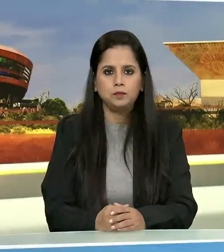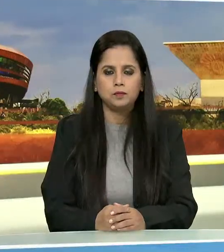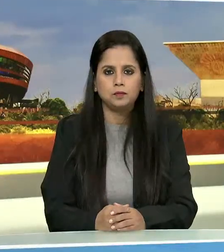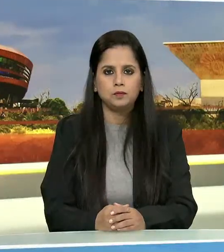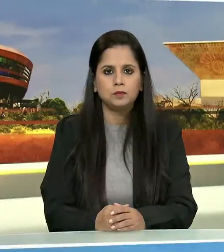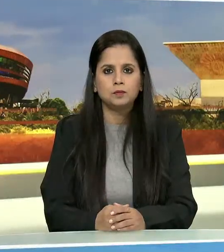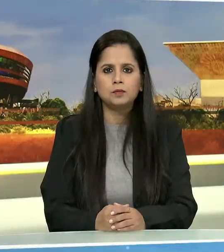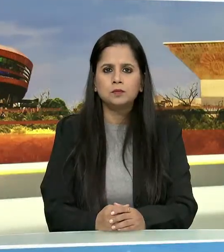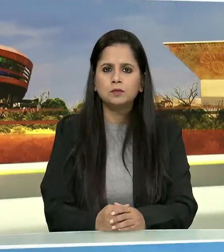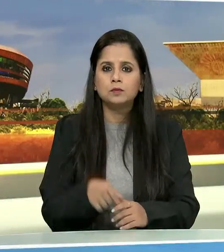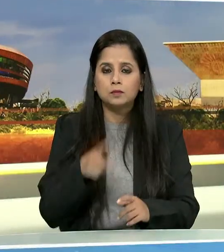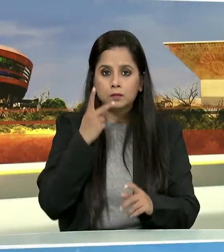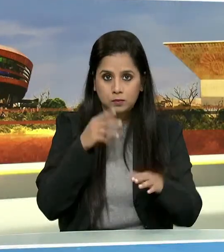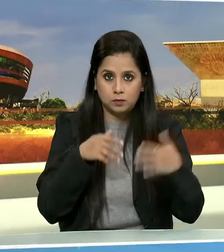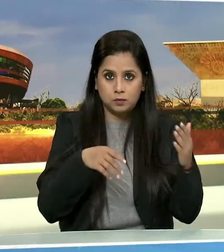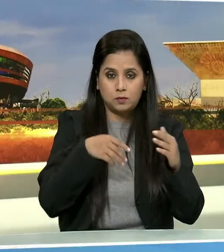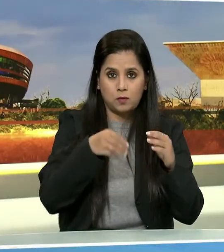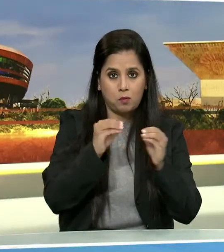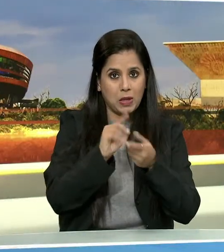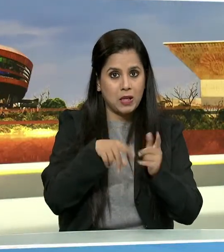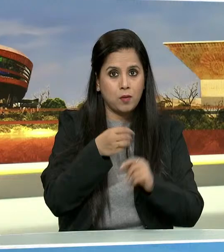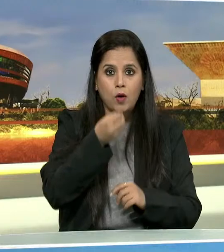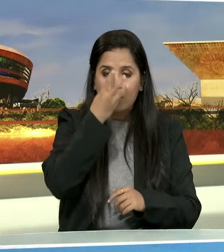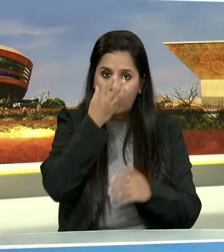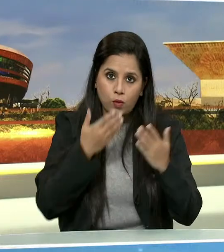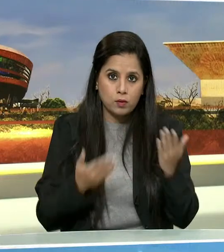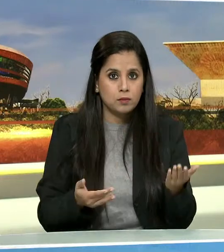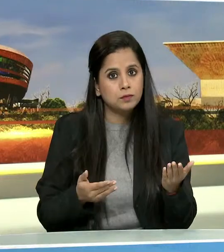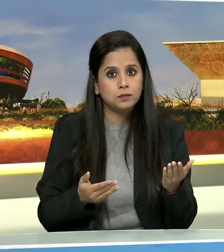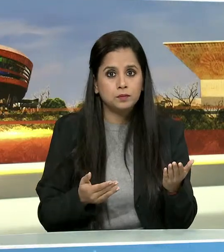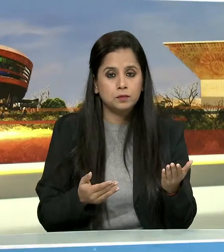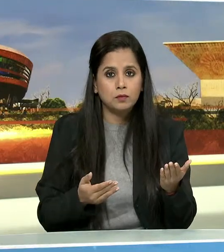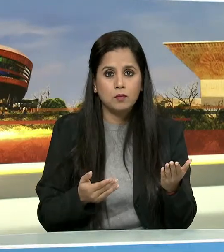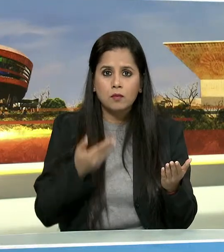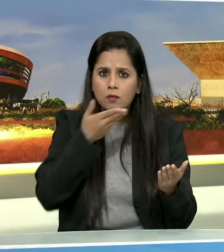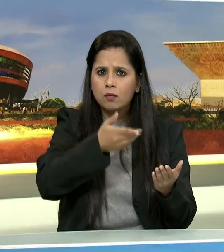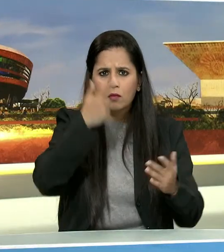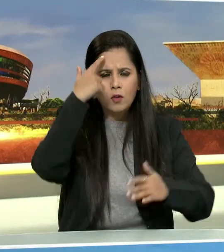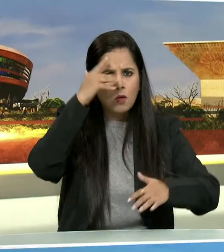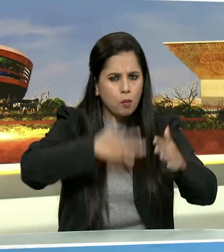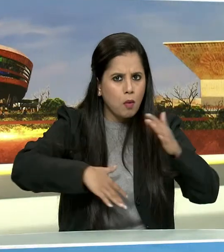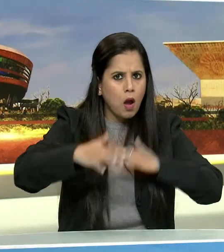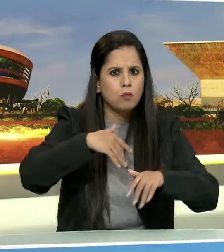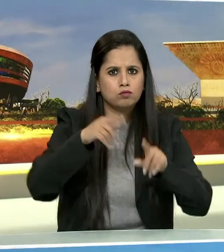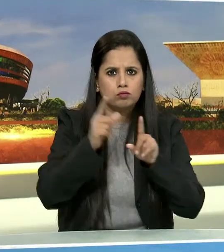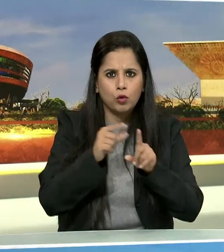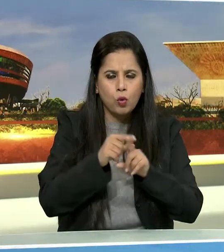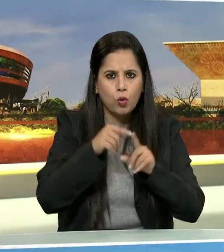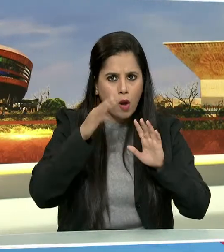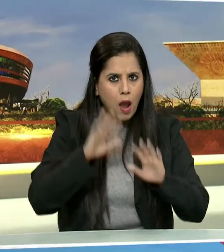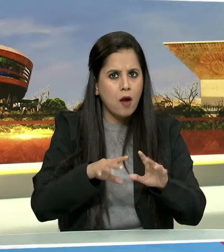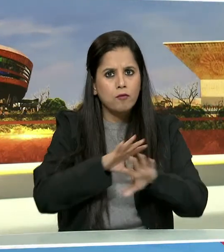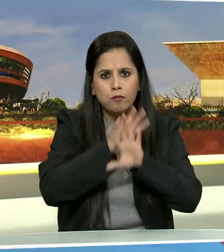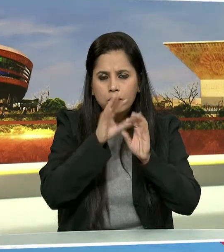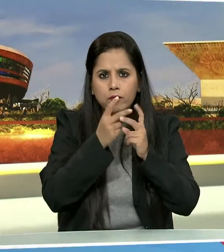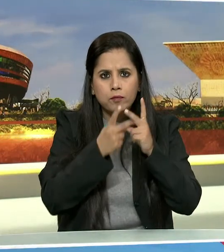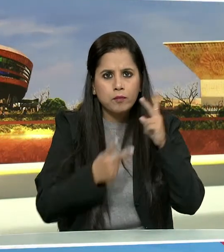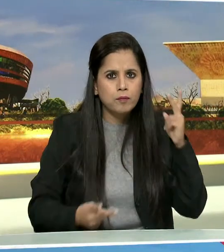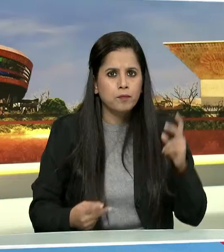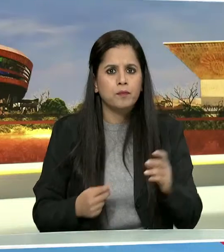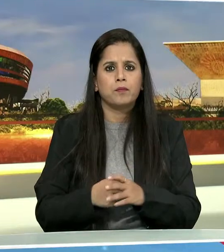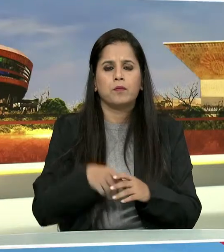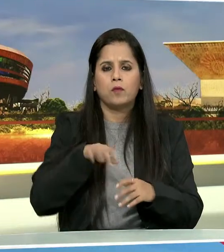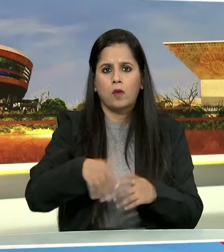एक तरब बीजेपी सरकार ऐसी योजनाय बना रही है फुड़